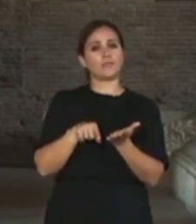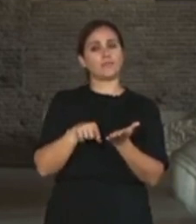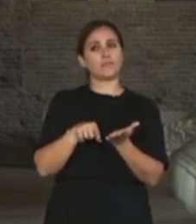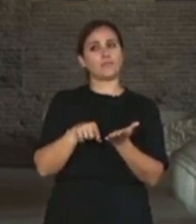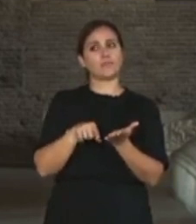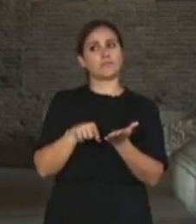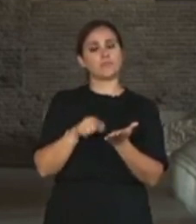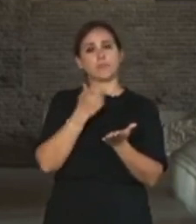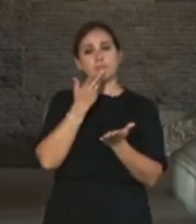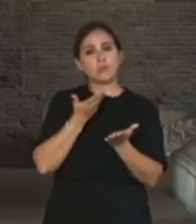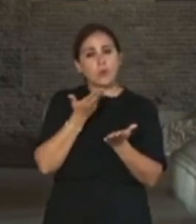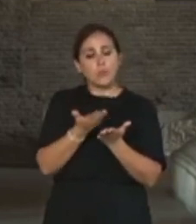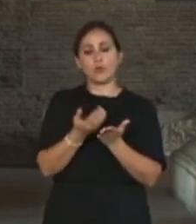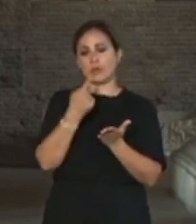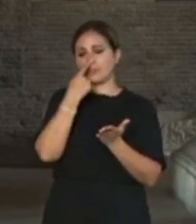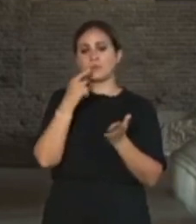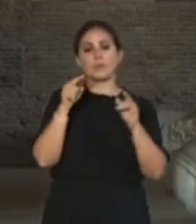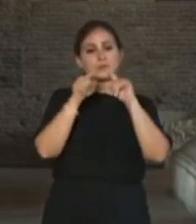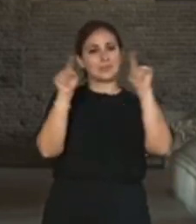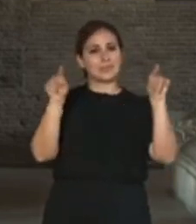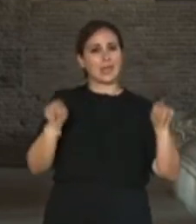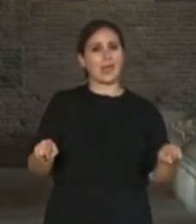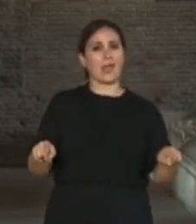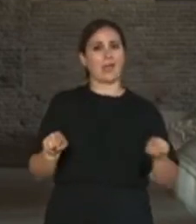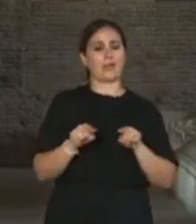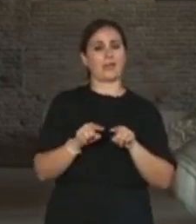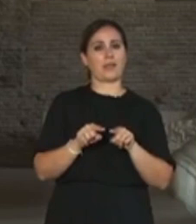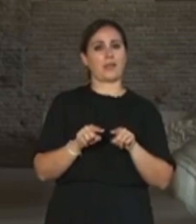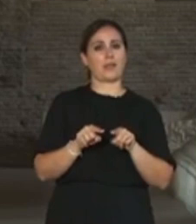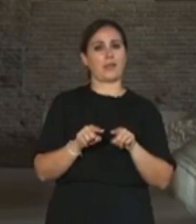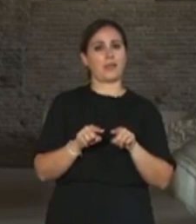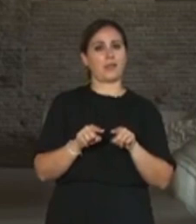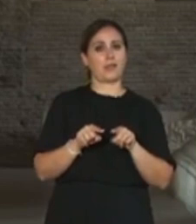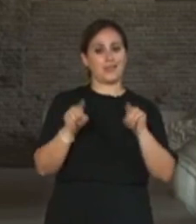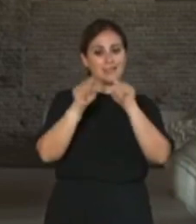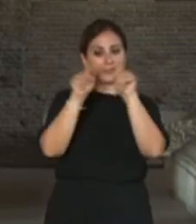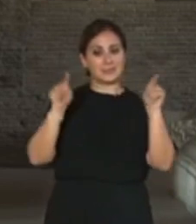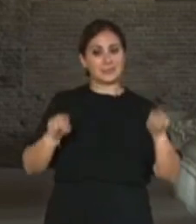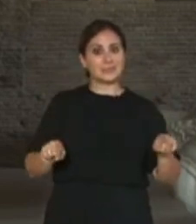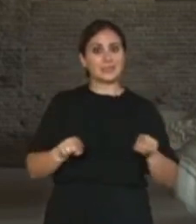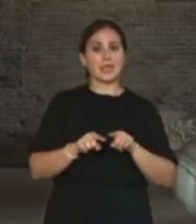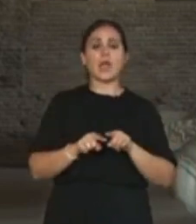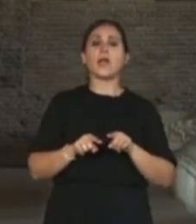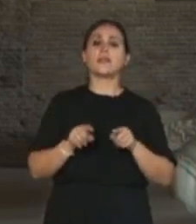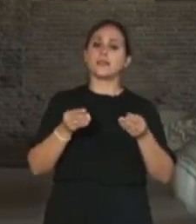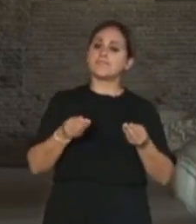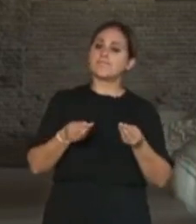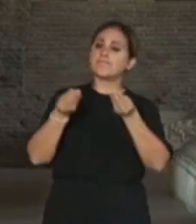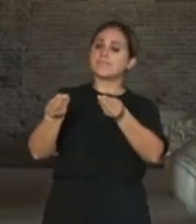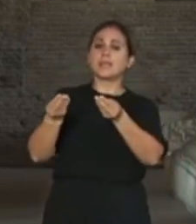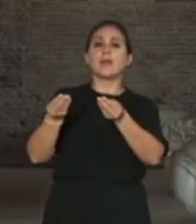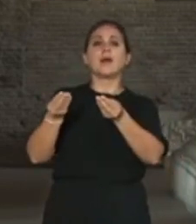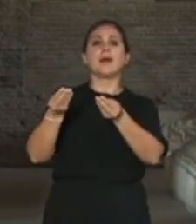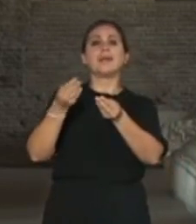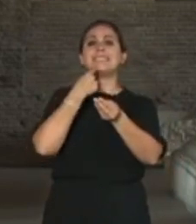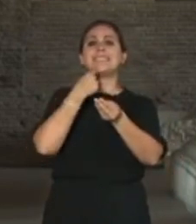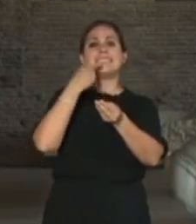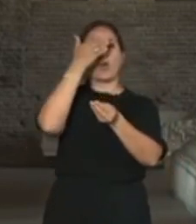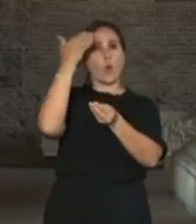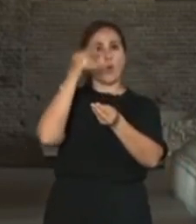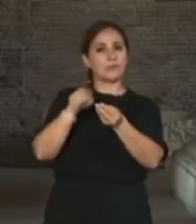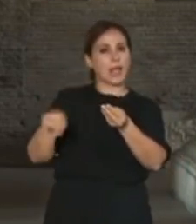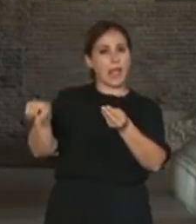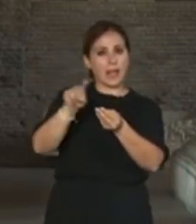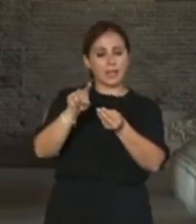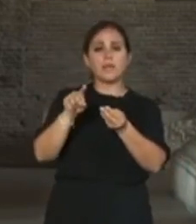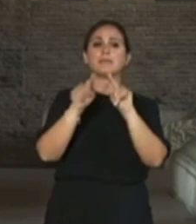stelle insomma da aggiungere alle strutture ricettive, una stella blu per